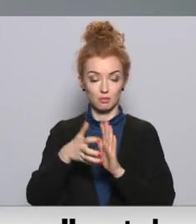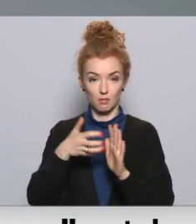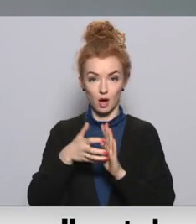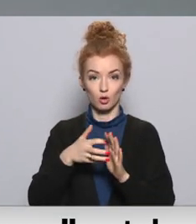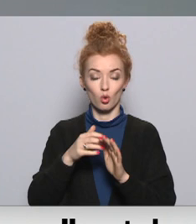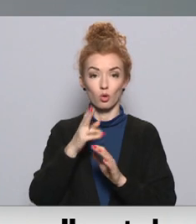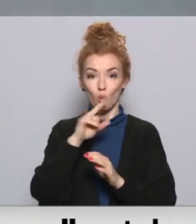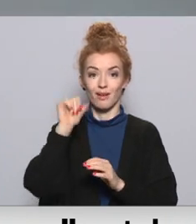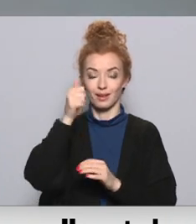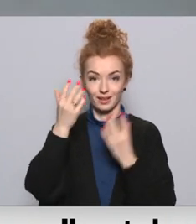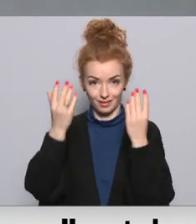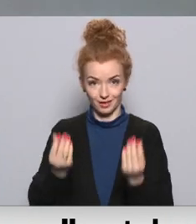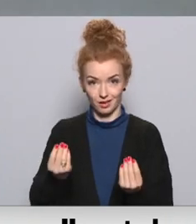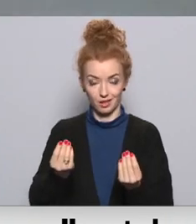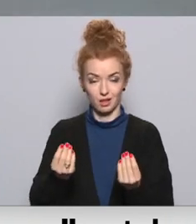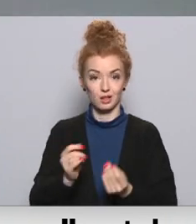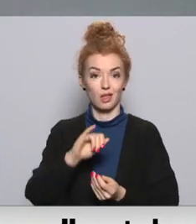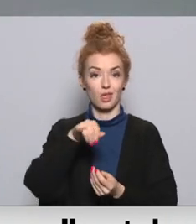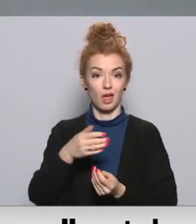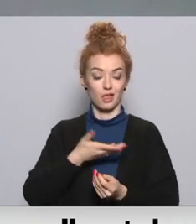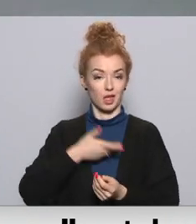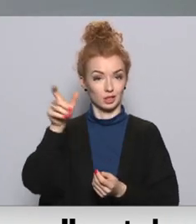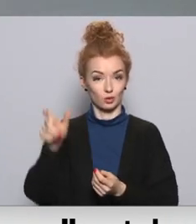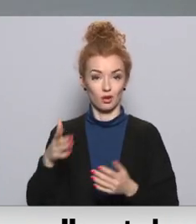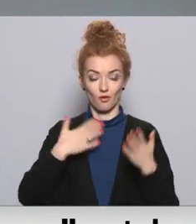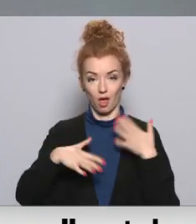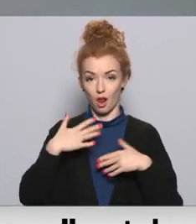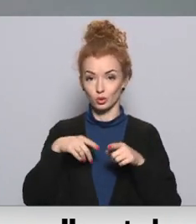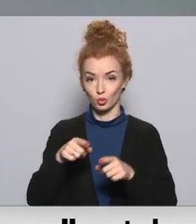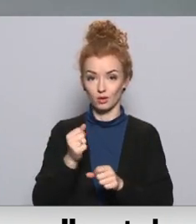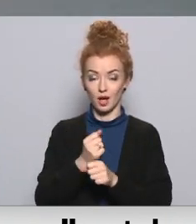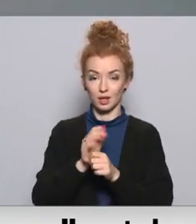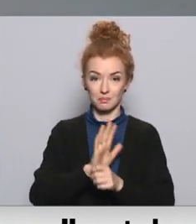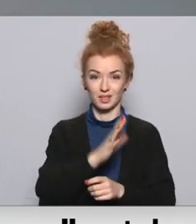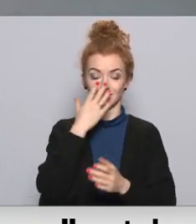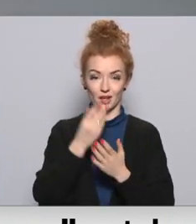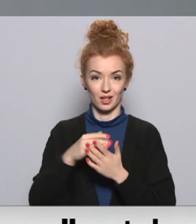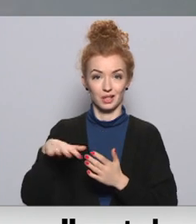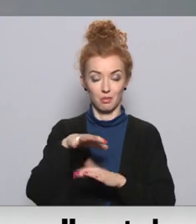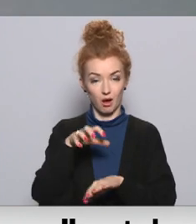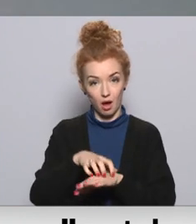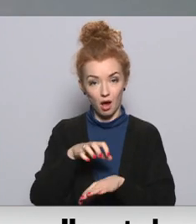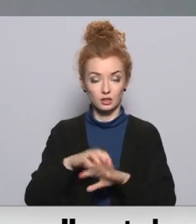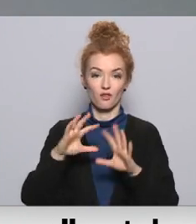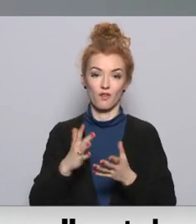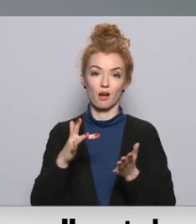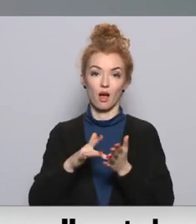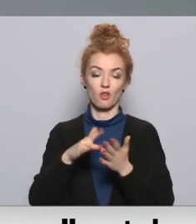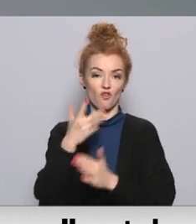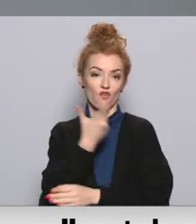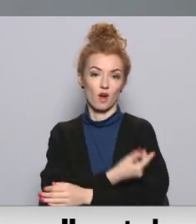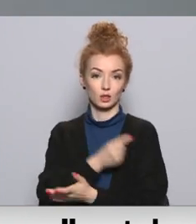ar rītdienu. Ja iedzīvotāju vēlās to darīt pie sava ģimenes ārsta vai kādā no vakcinācijas